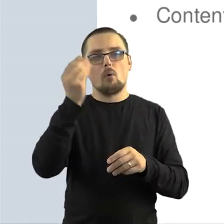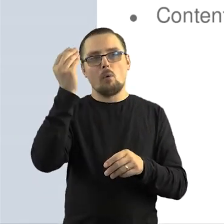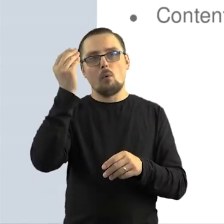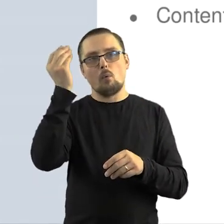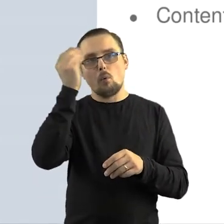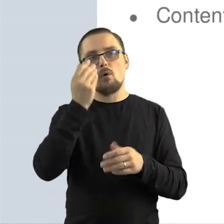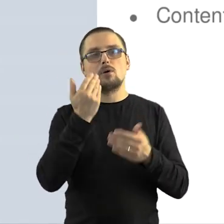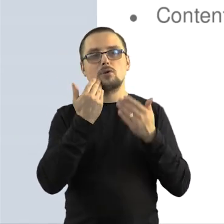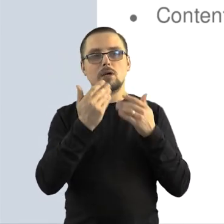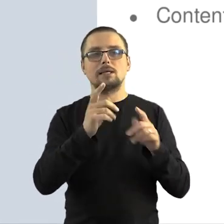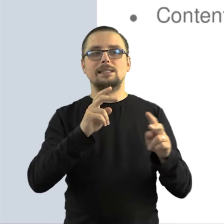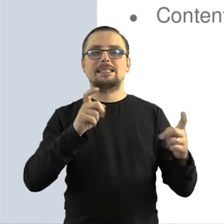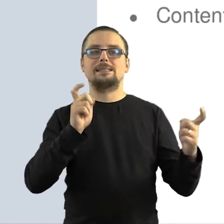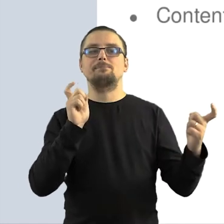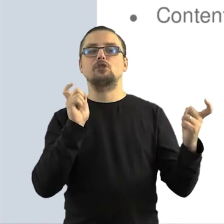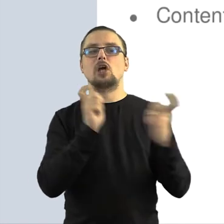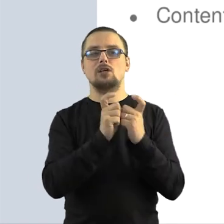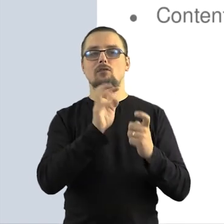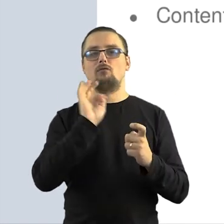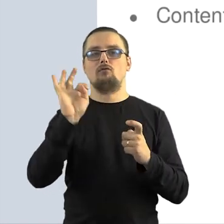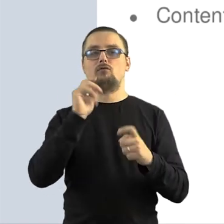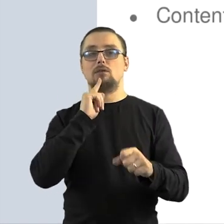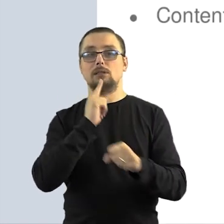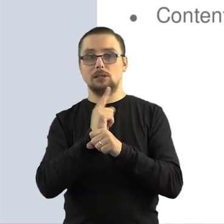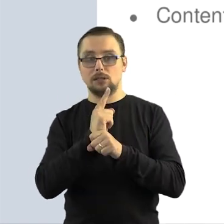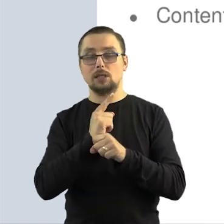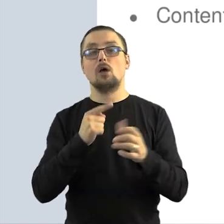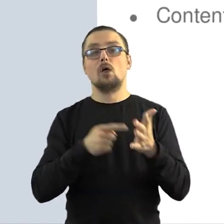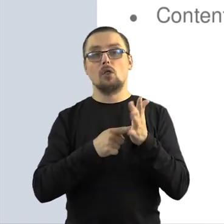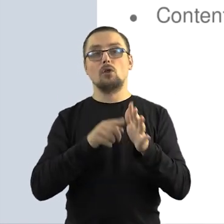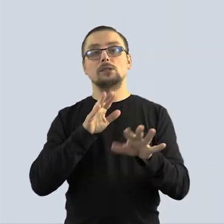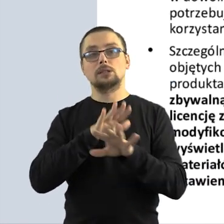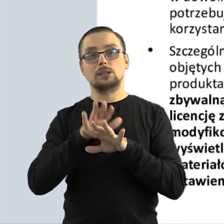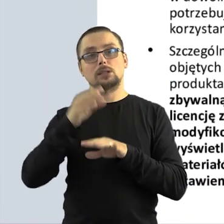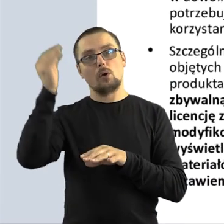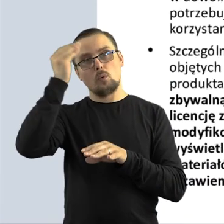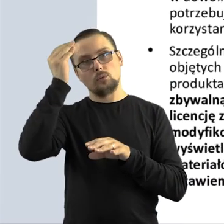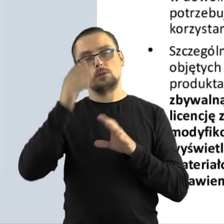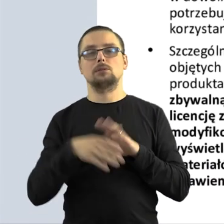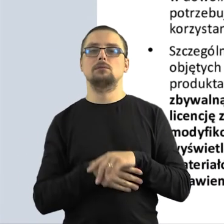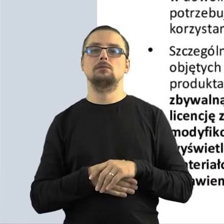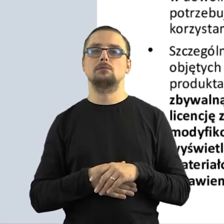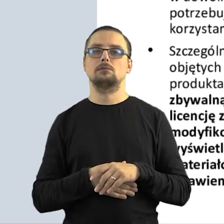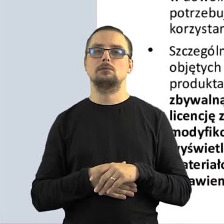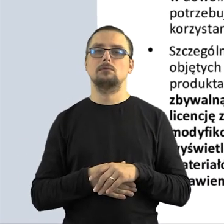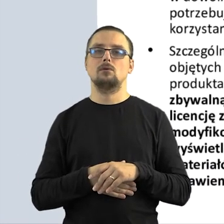przez właśnie nasze reakcje czy nasze sprzeciwy przeciwko ich decyzjom.